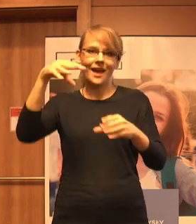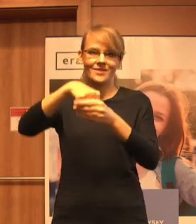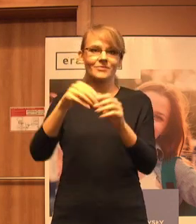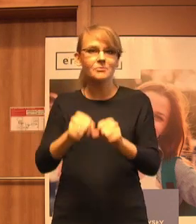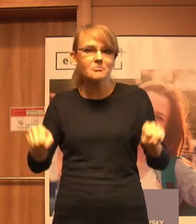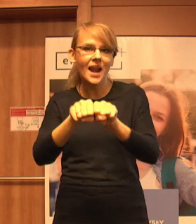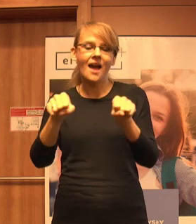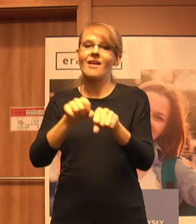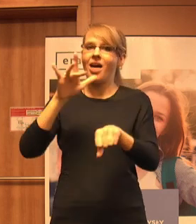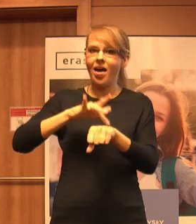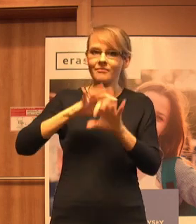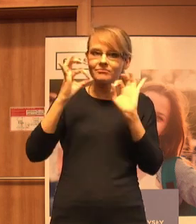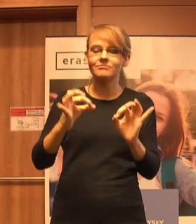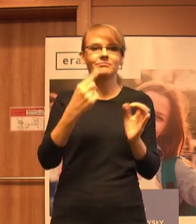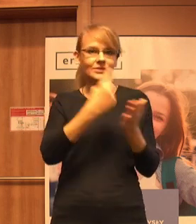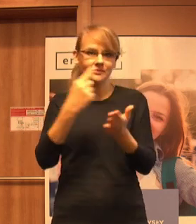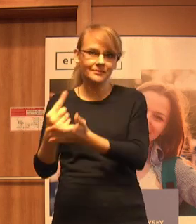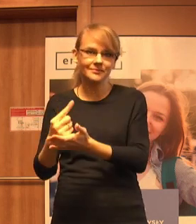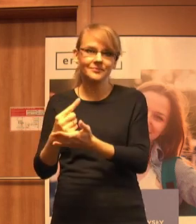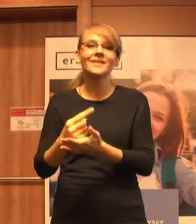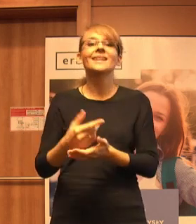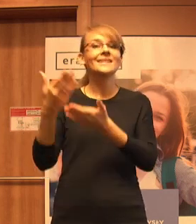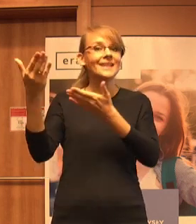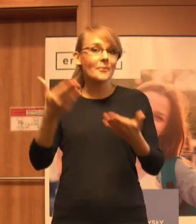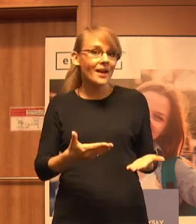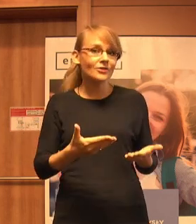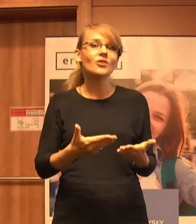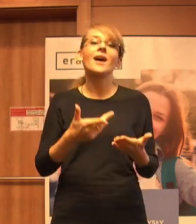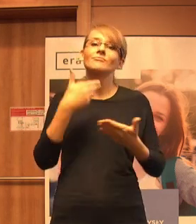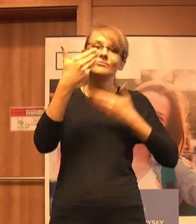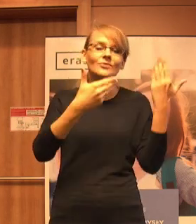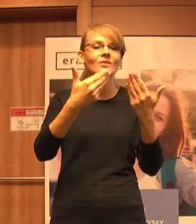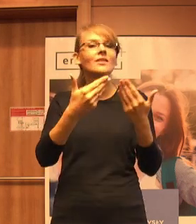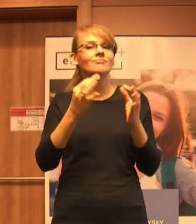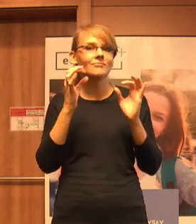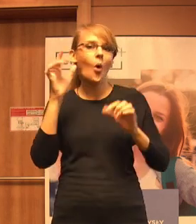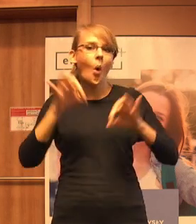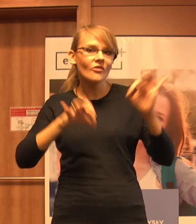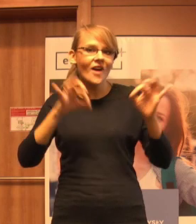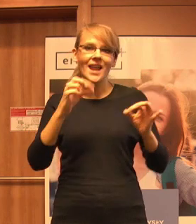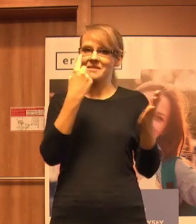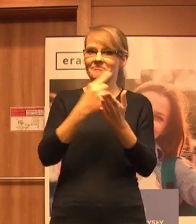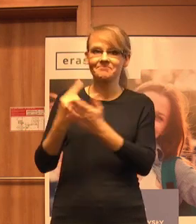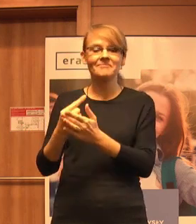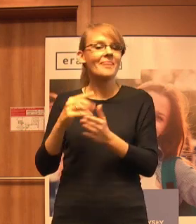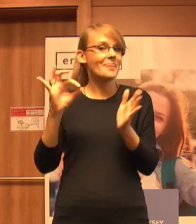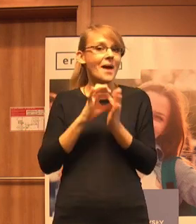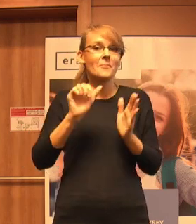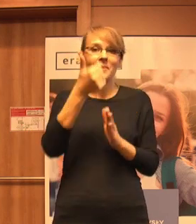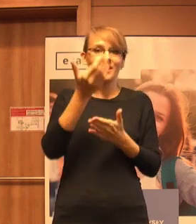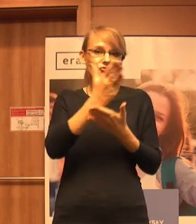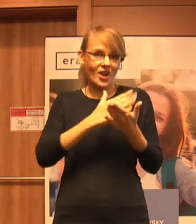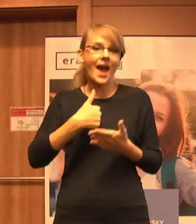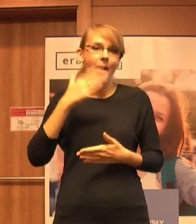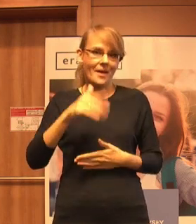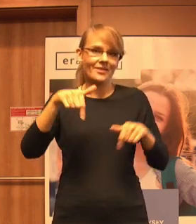sprawiedliwa, efektywna i skuteczna. Zapraszam i życzę owocnej konferencji. Na pewno w pierwszej części będę.